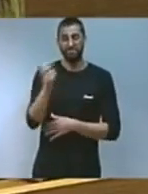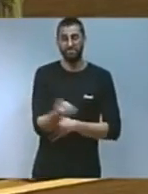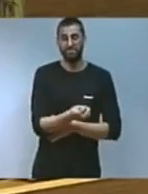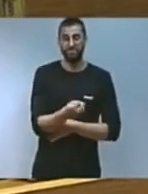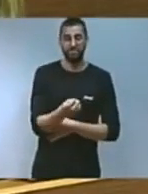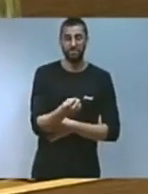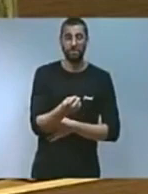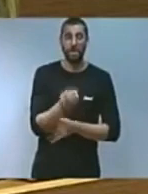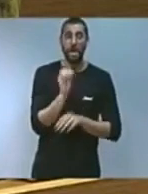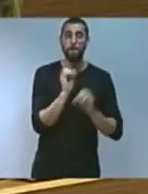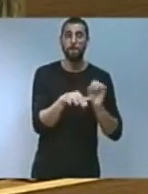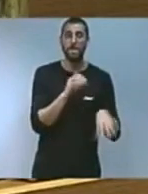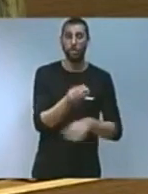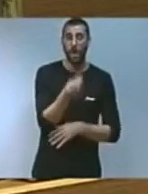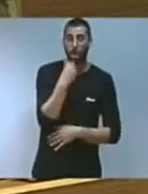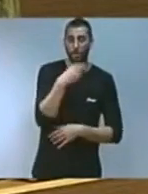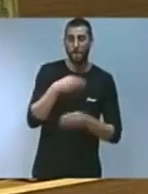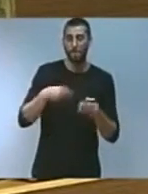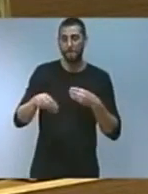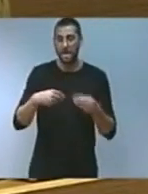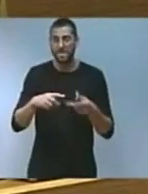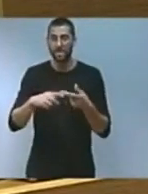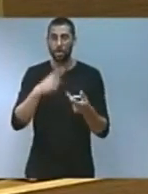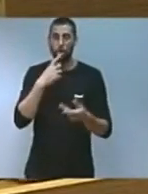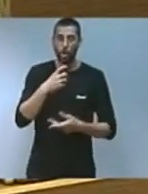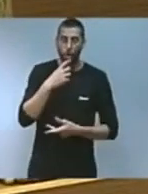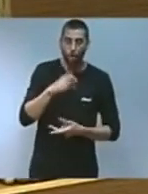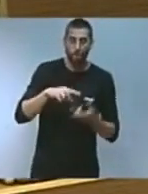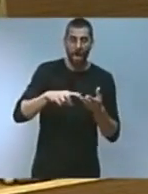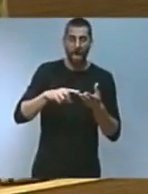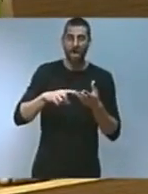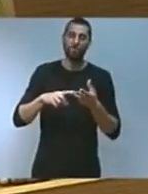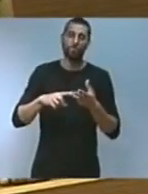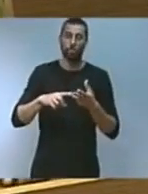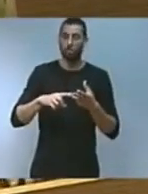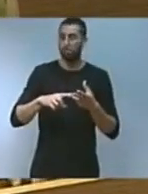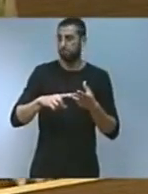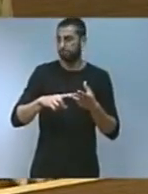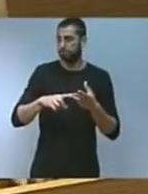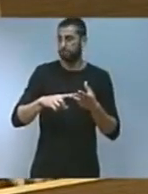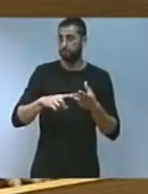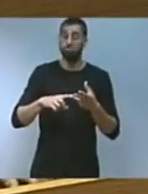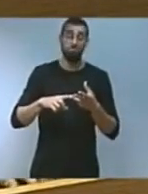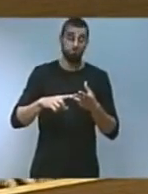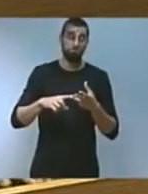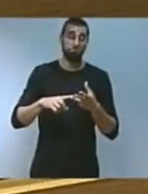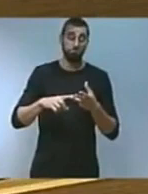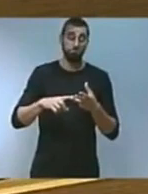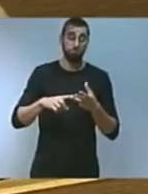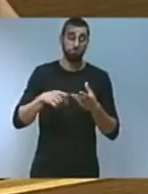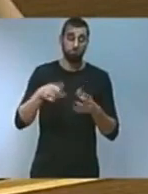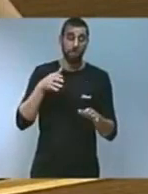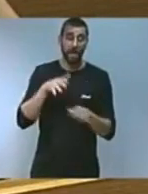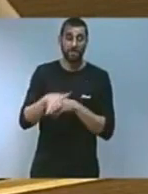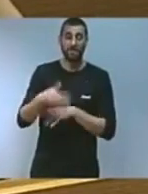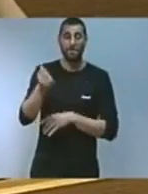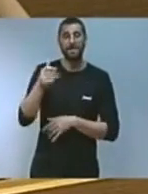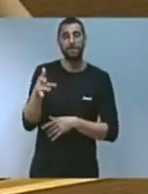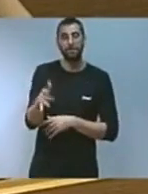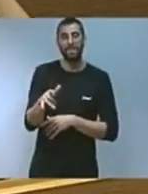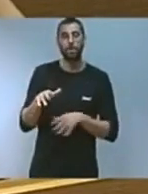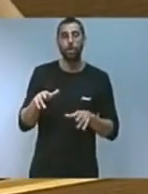residus plàstics goma i paper d'alumini el problema de fet afecta particularment els peixos cetàsis i tortugues marines